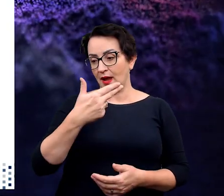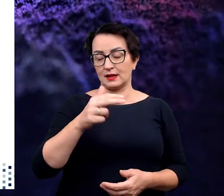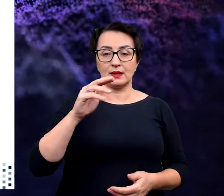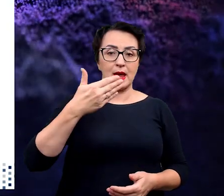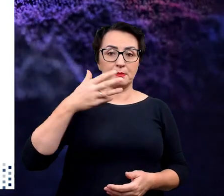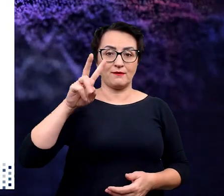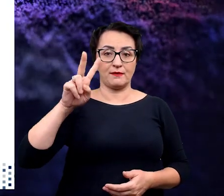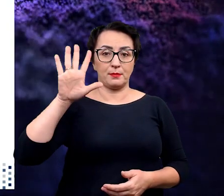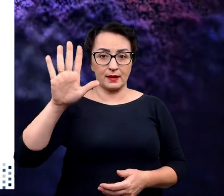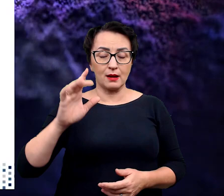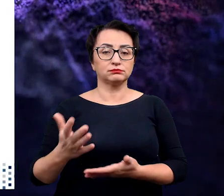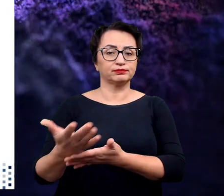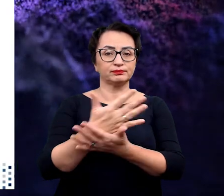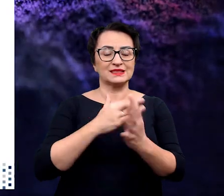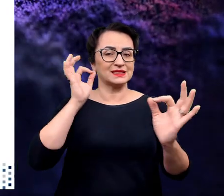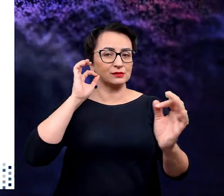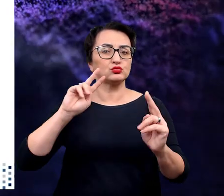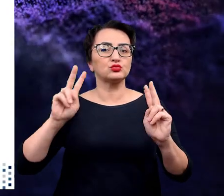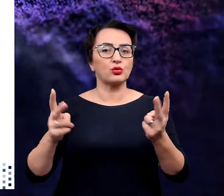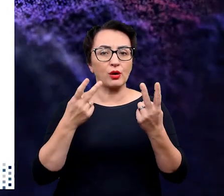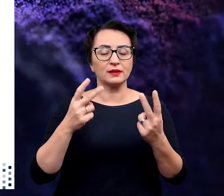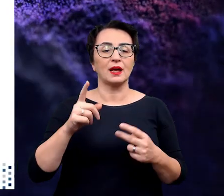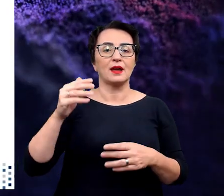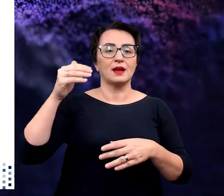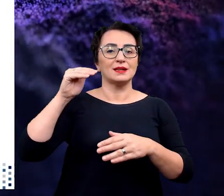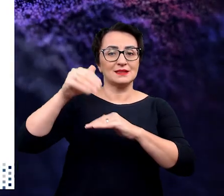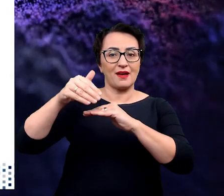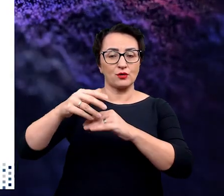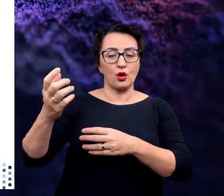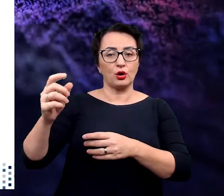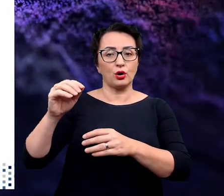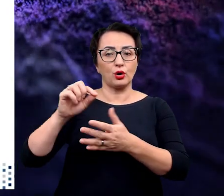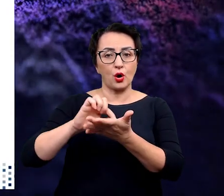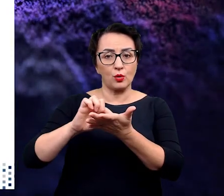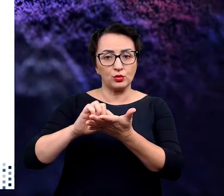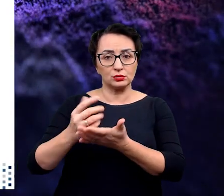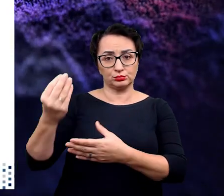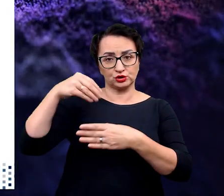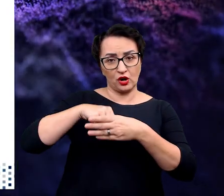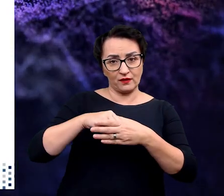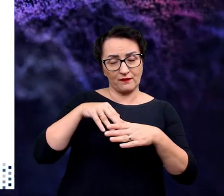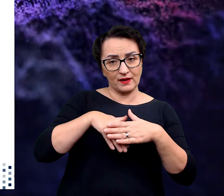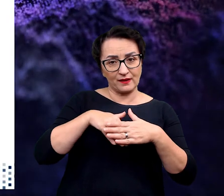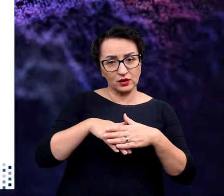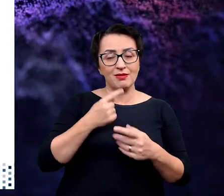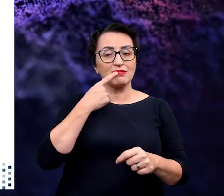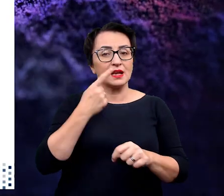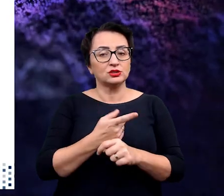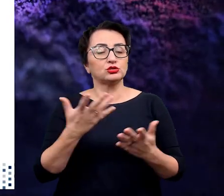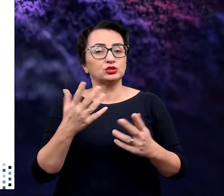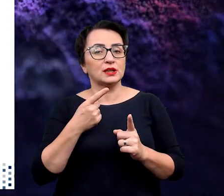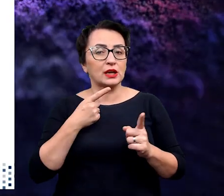kolekcjonować sygnały białkowe dochodzące z zewnątrz komórki, przechowywać je w środku i decydować, czy takie białko ma zostać